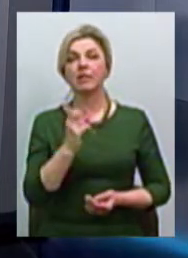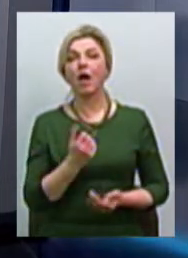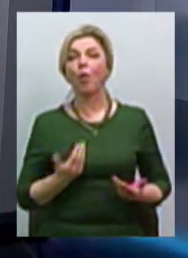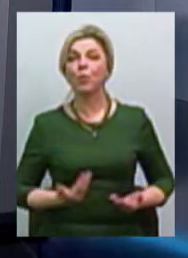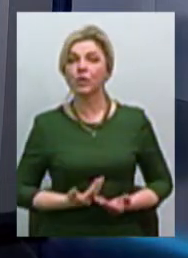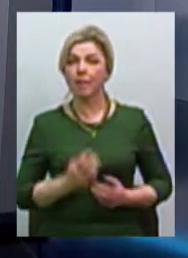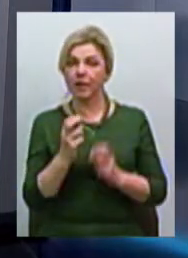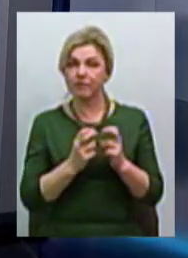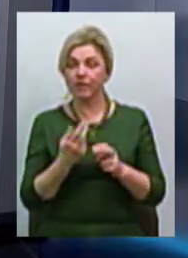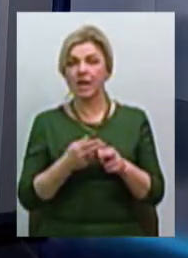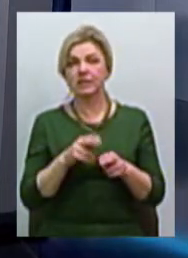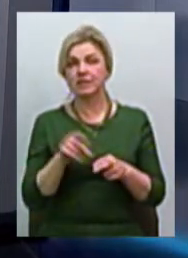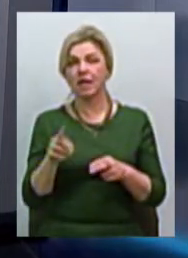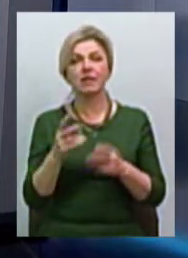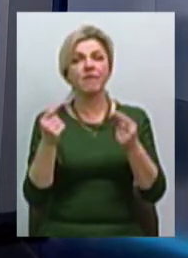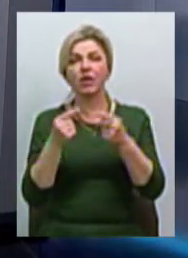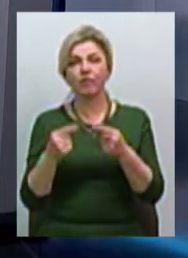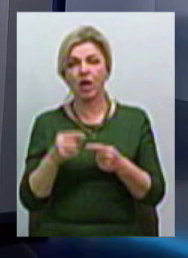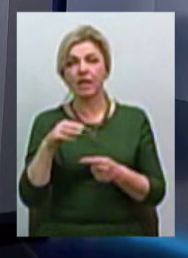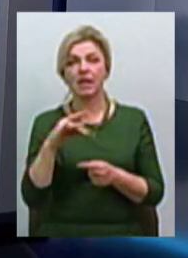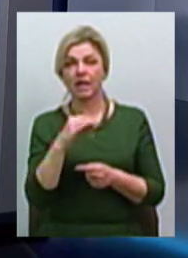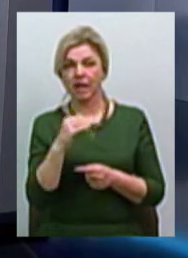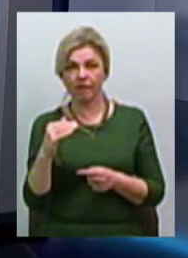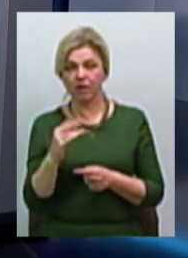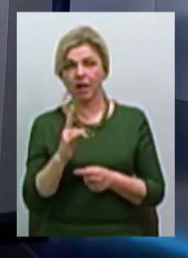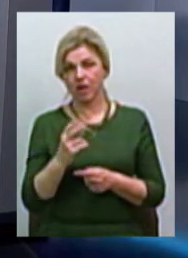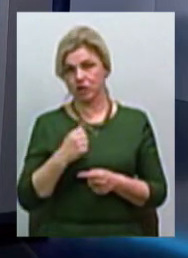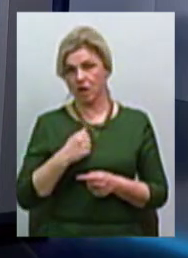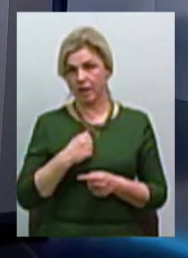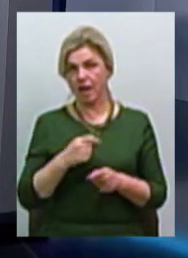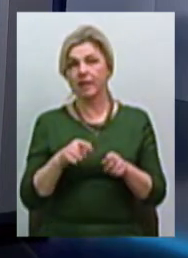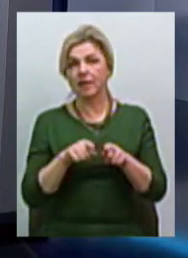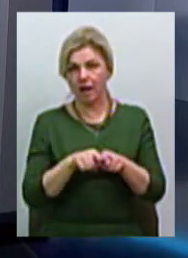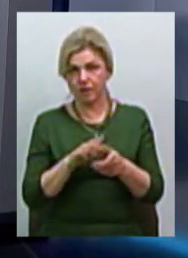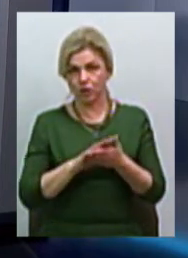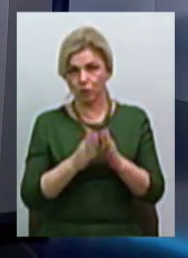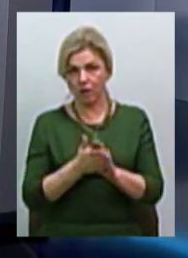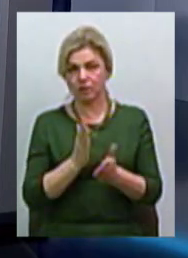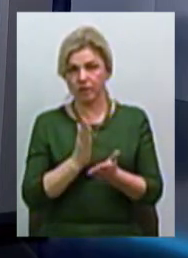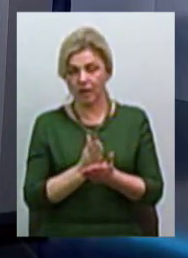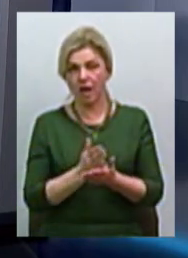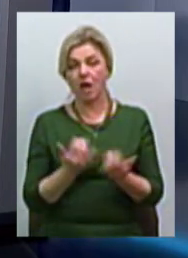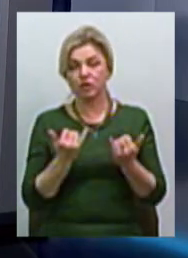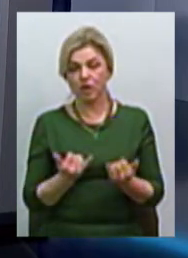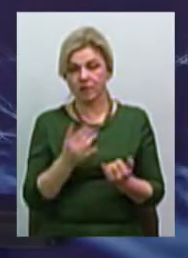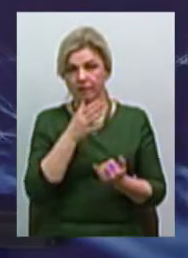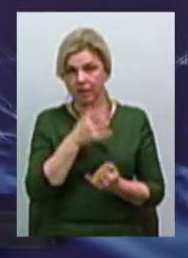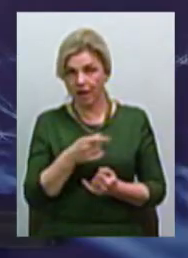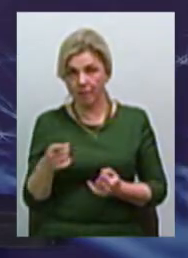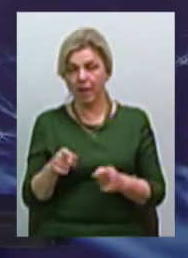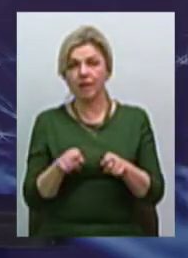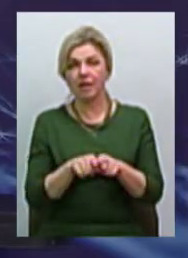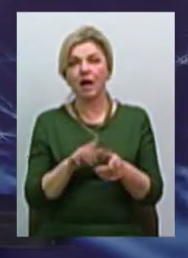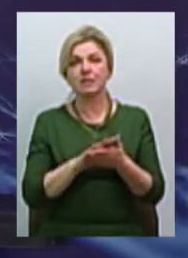підприємствах це, в основному, невідповідність тарифів. На жаль, дійсно, така ситуація існує. В тому числі на даний час у нас така